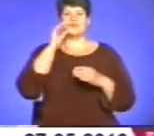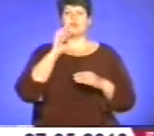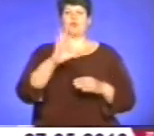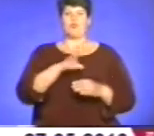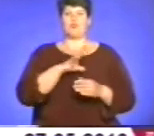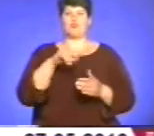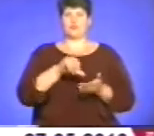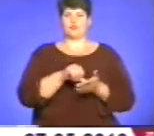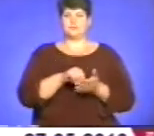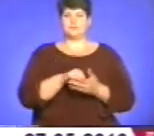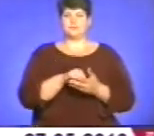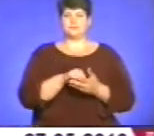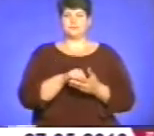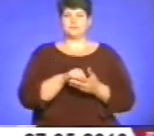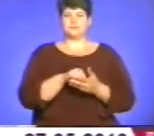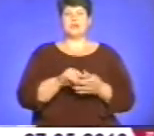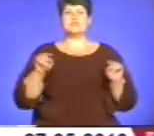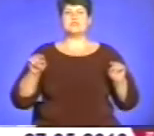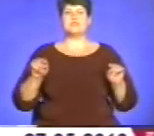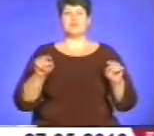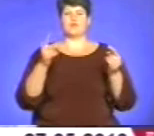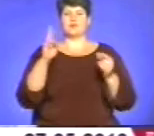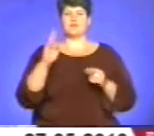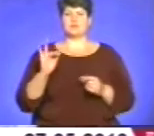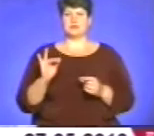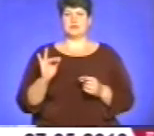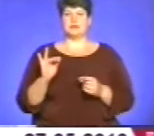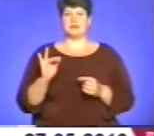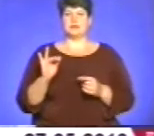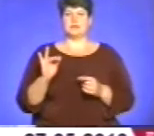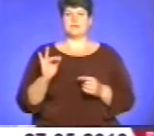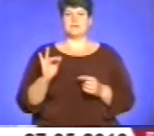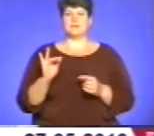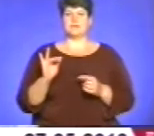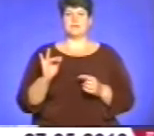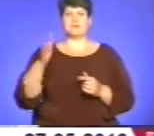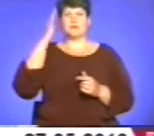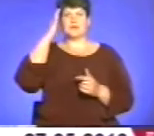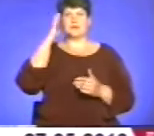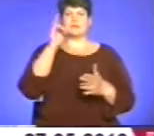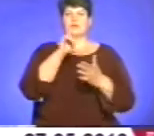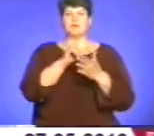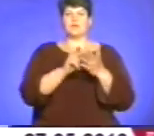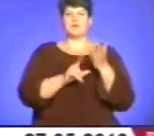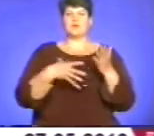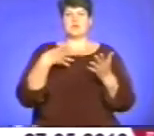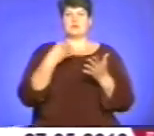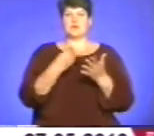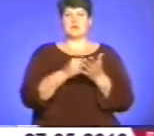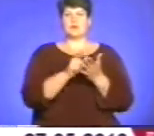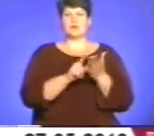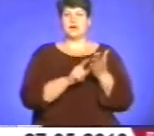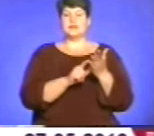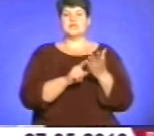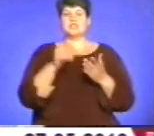Отже, створивши геніальні твори свої, поетичні, разом